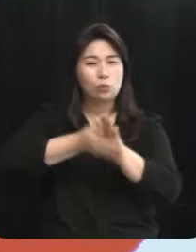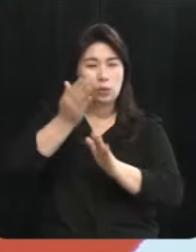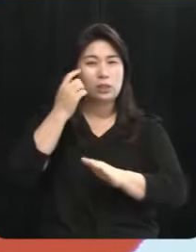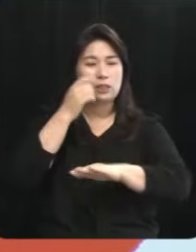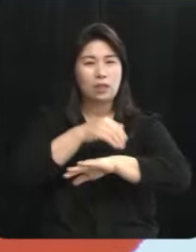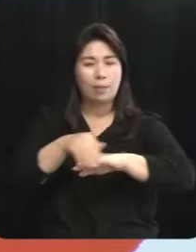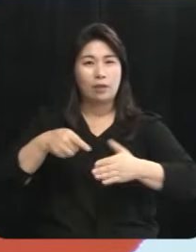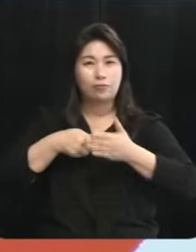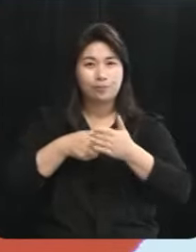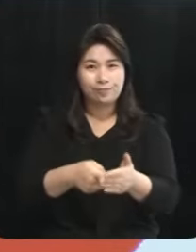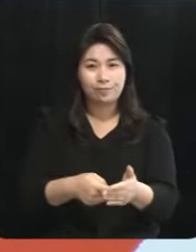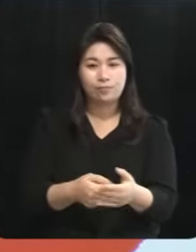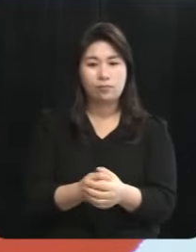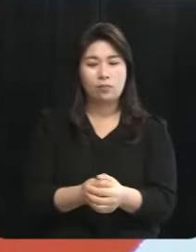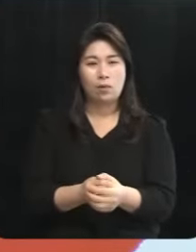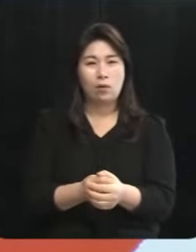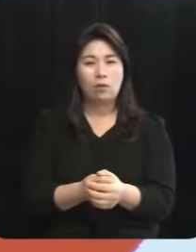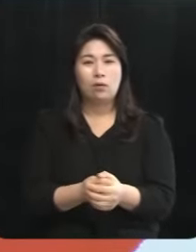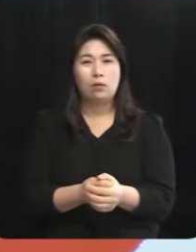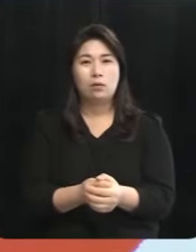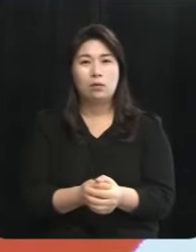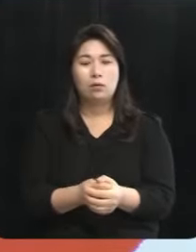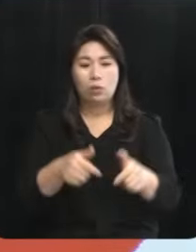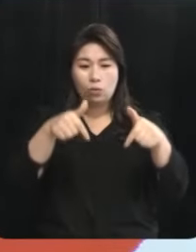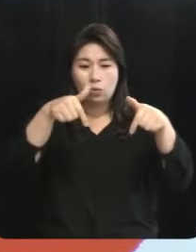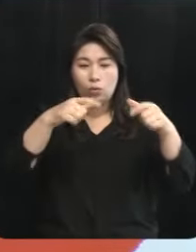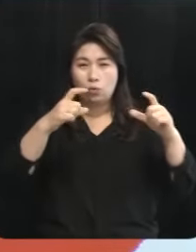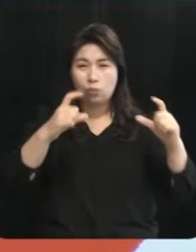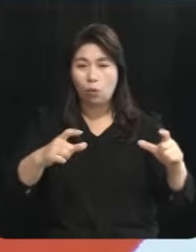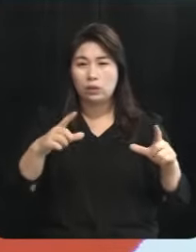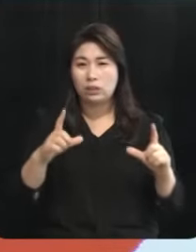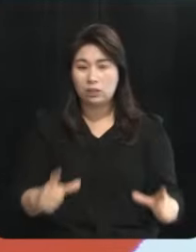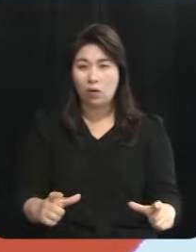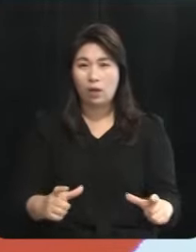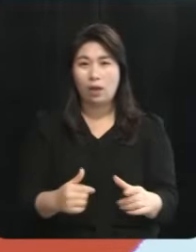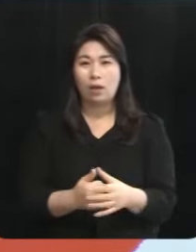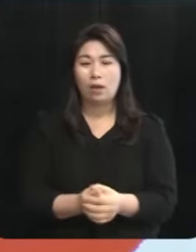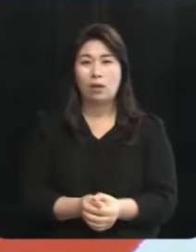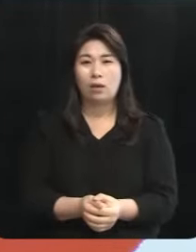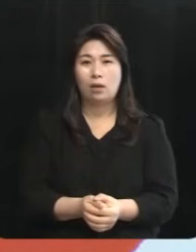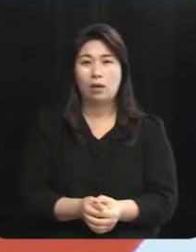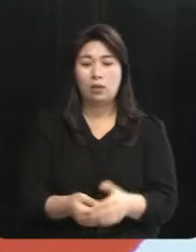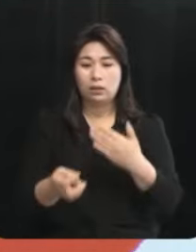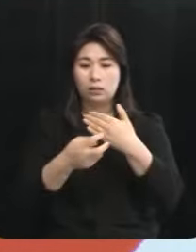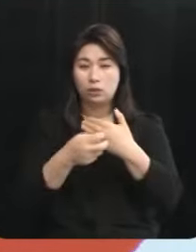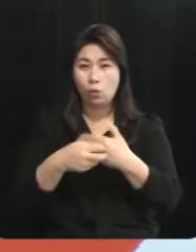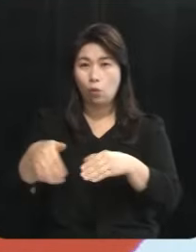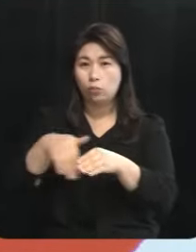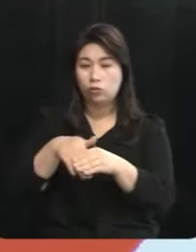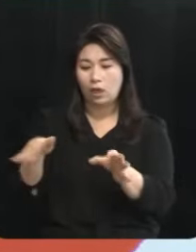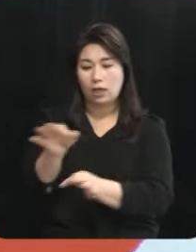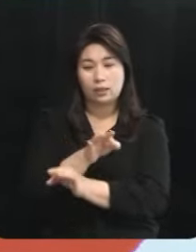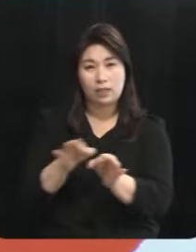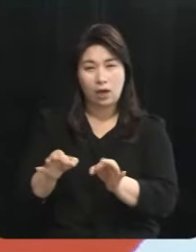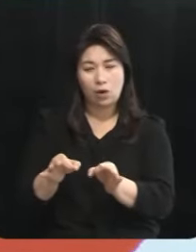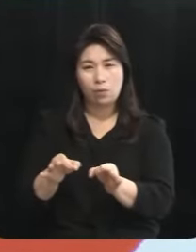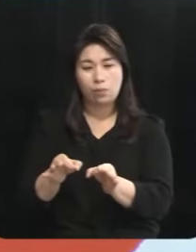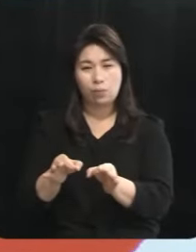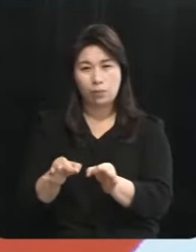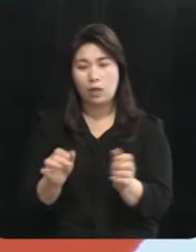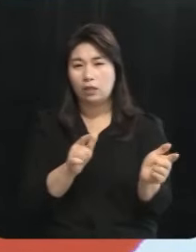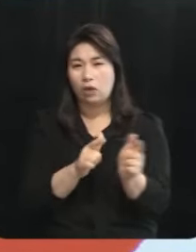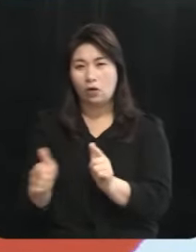상대적으로 낙후된 동지역에 의료 문화 상업 시설들을